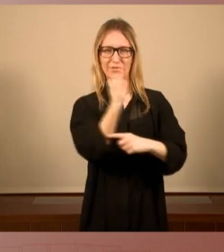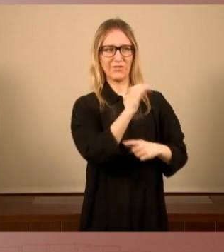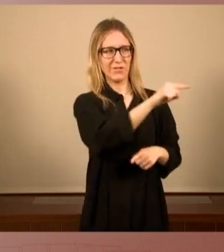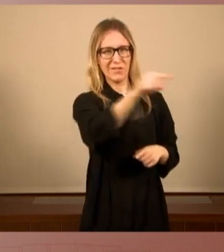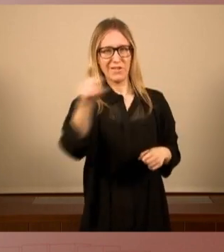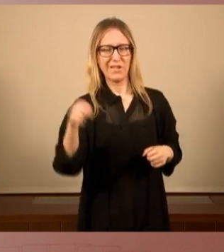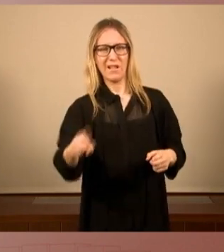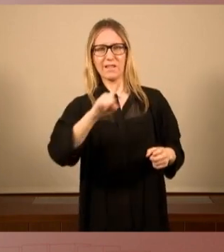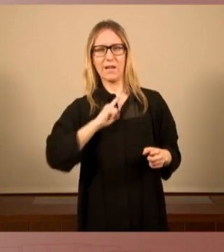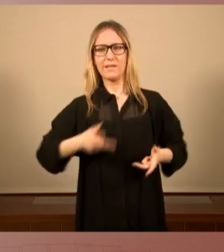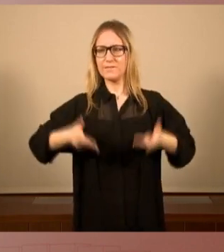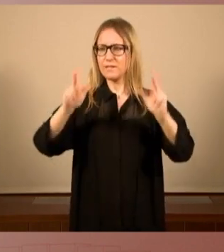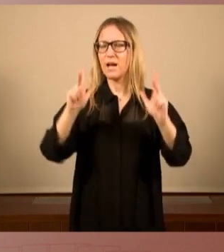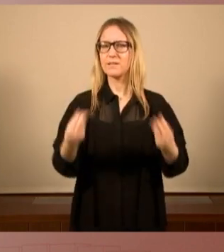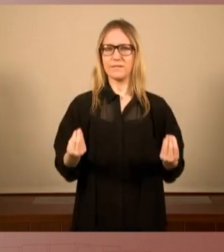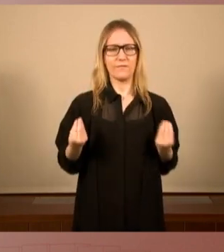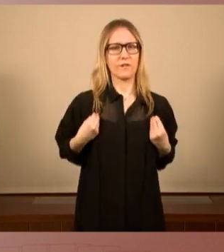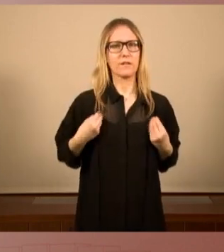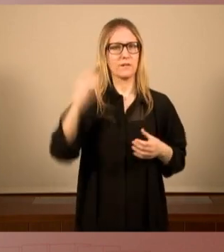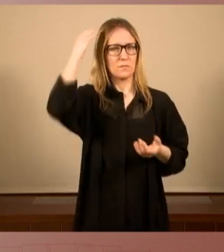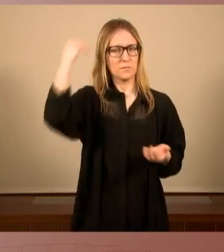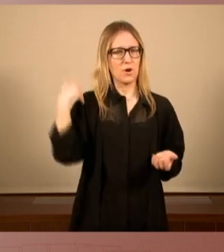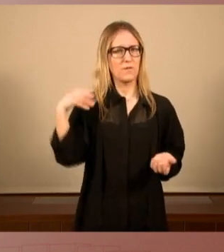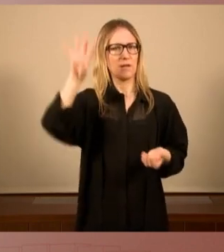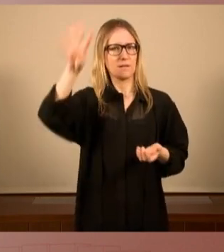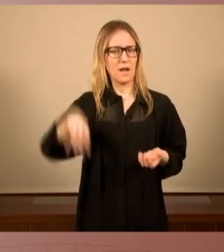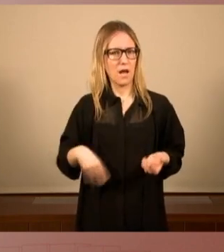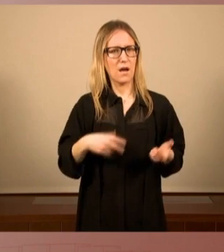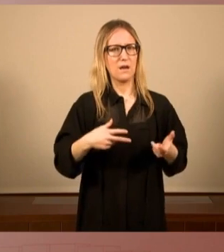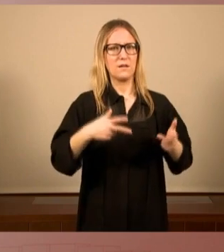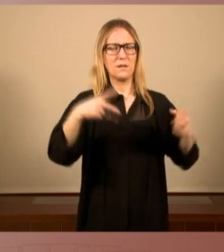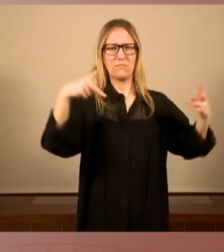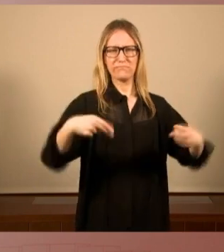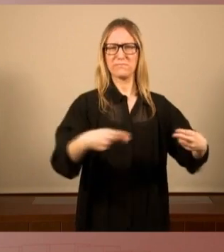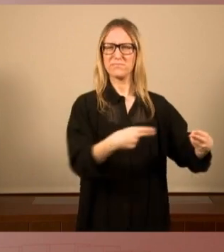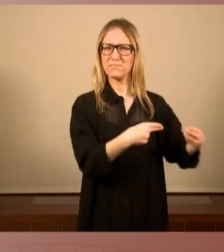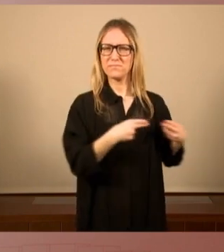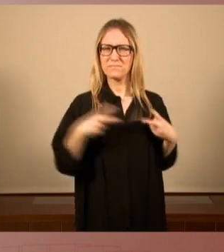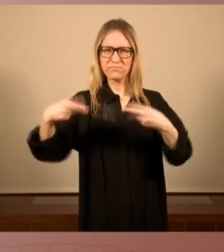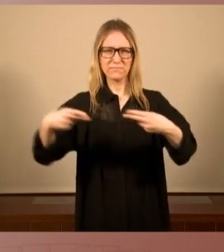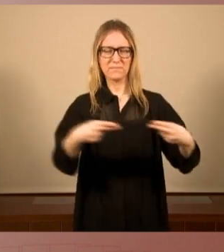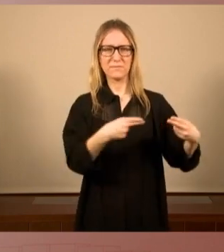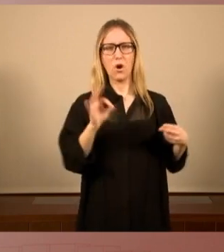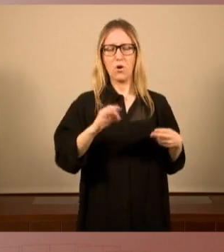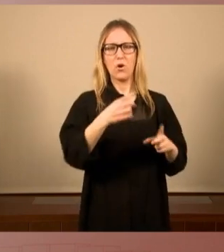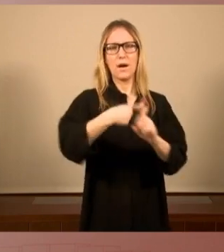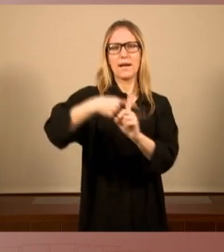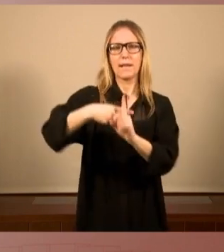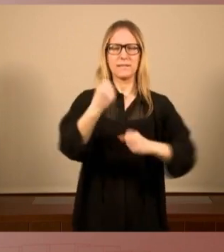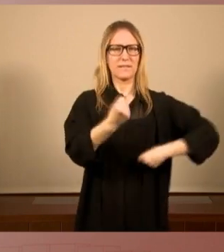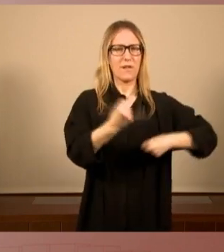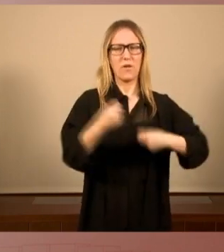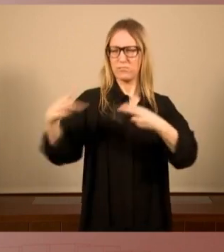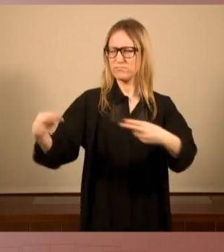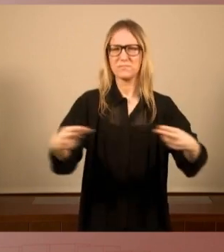llibertat i la vida del poble català dels pobles de les classes treballadores de tota la